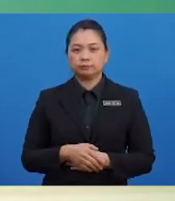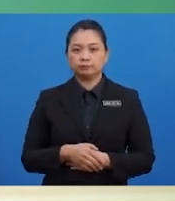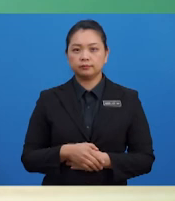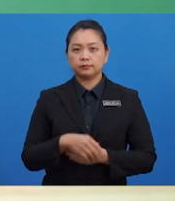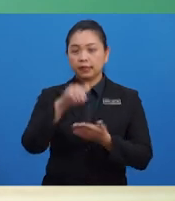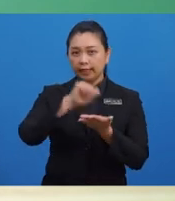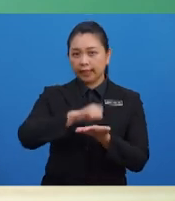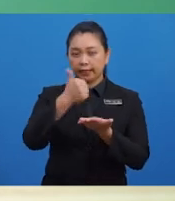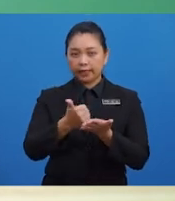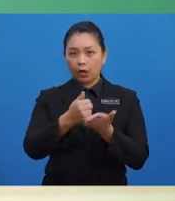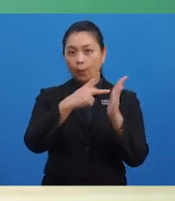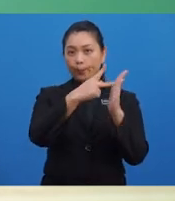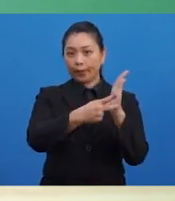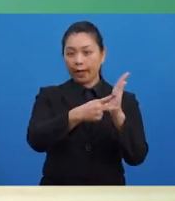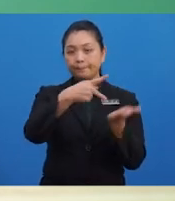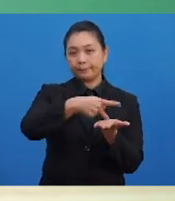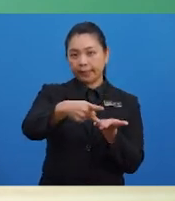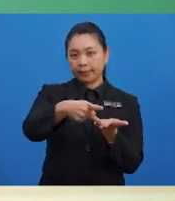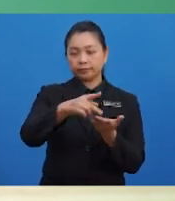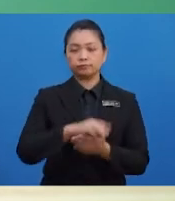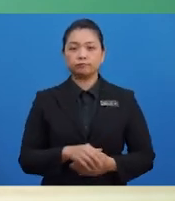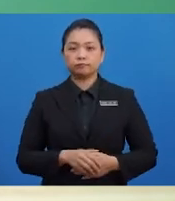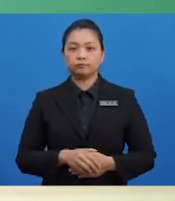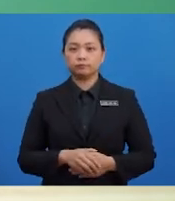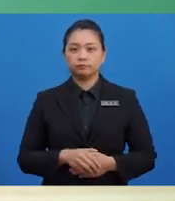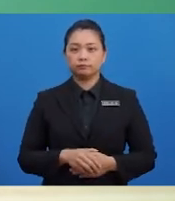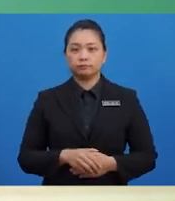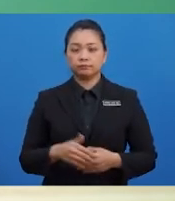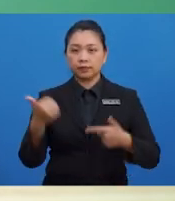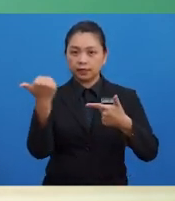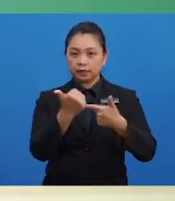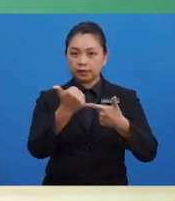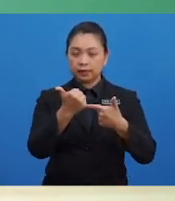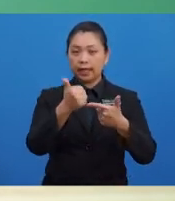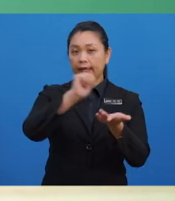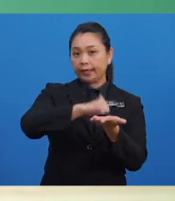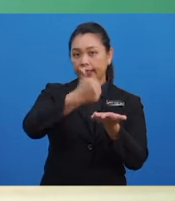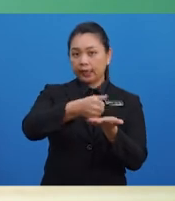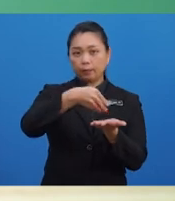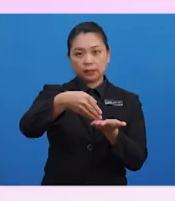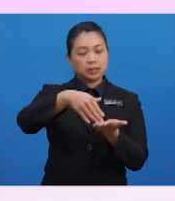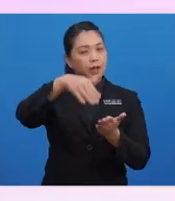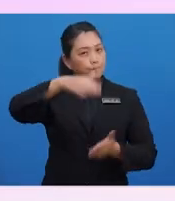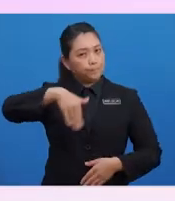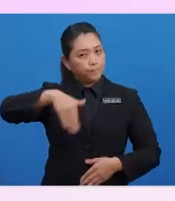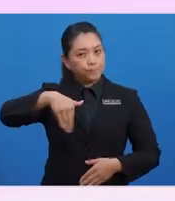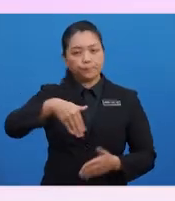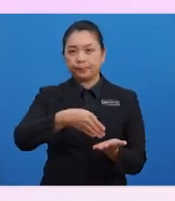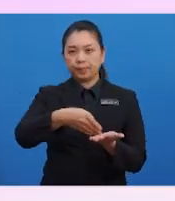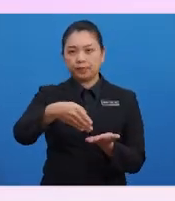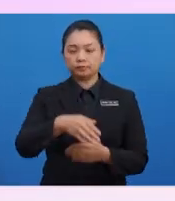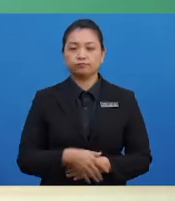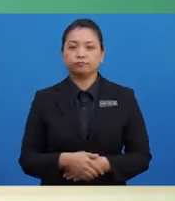akaun belanja perabaya dan kedua, akaun belanja belum bayar. Cikgu akan